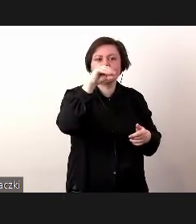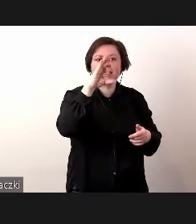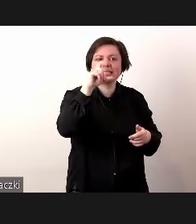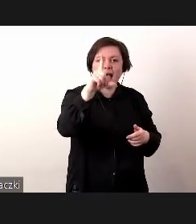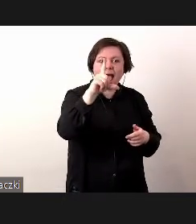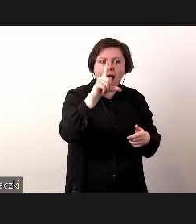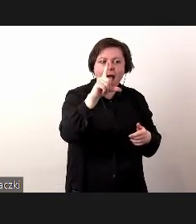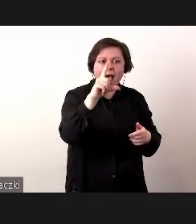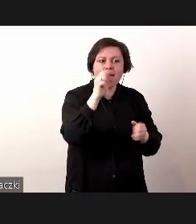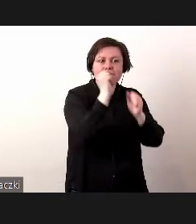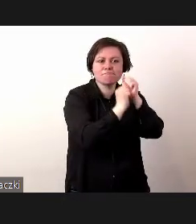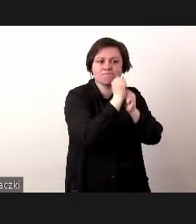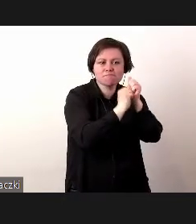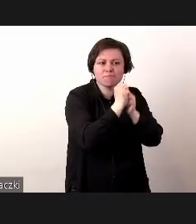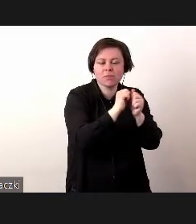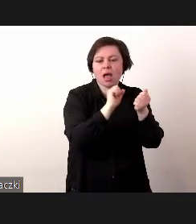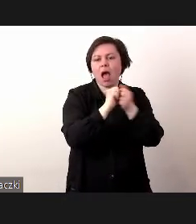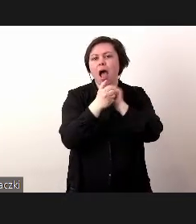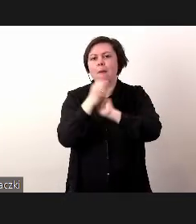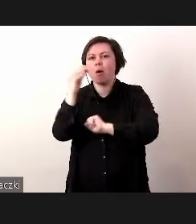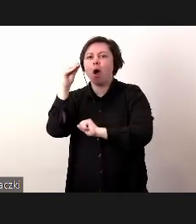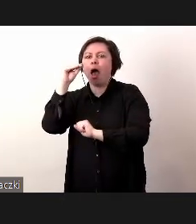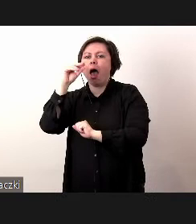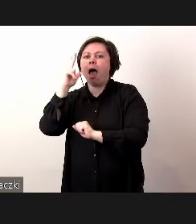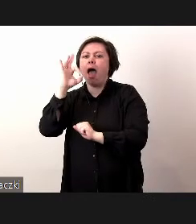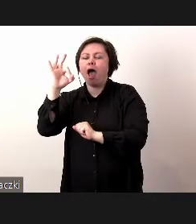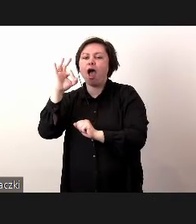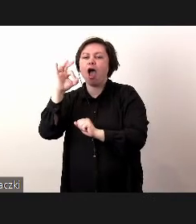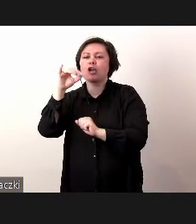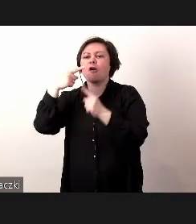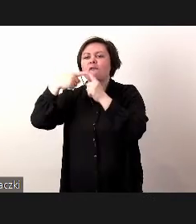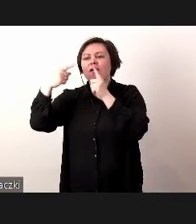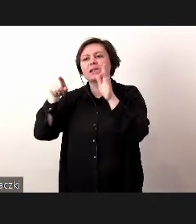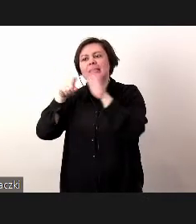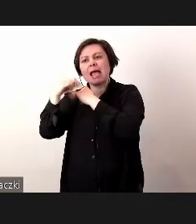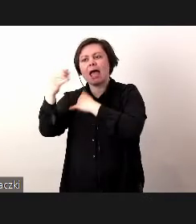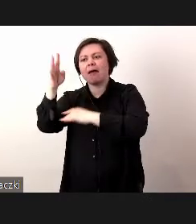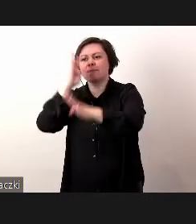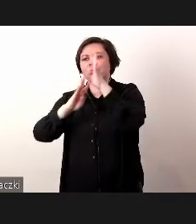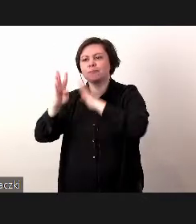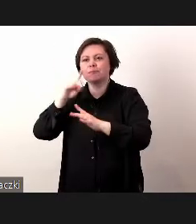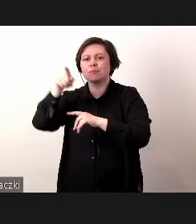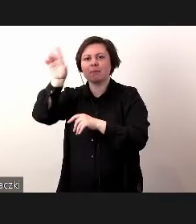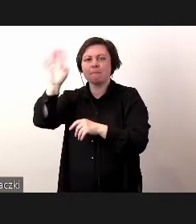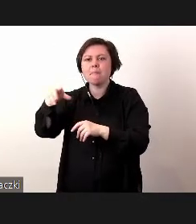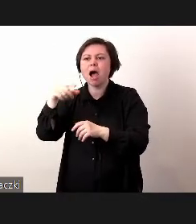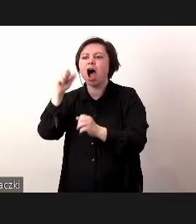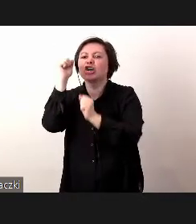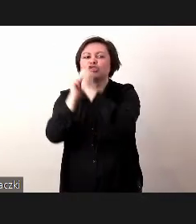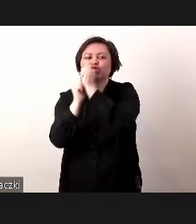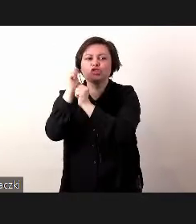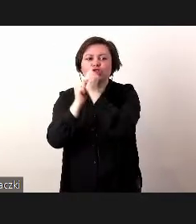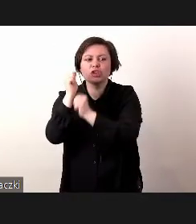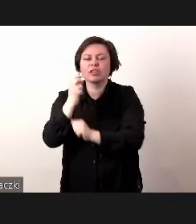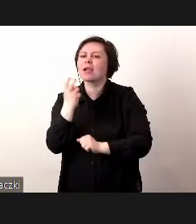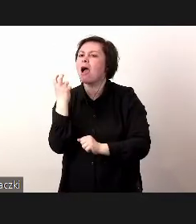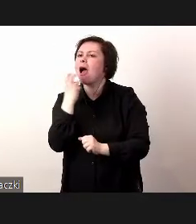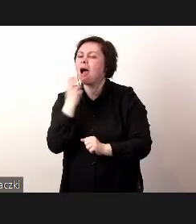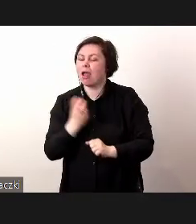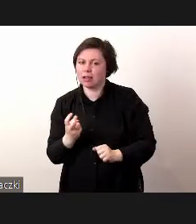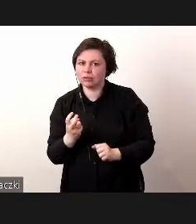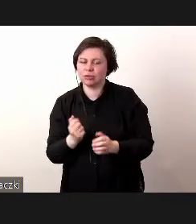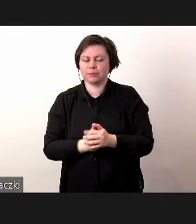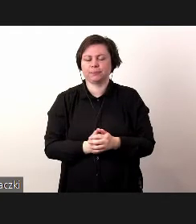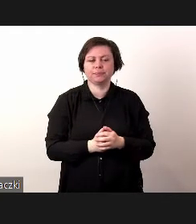czasach, ale może też być ekologiczna wersja tego produktu dla innego klienta z silnikiem elektrycznym i teraz